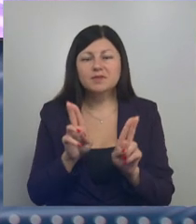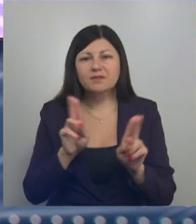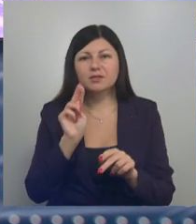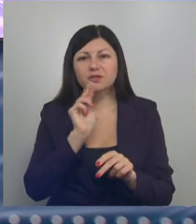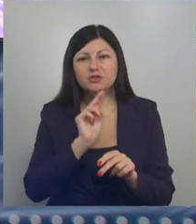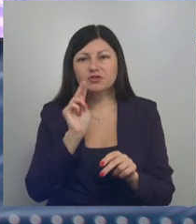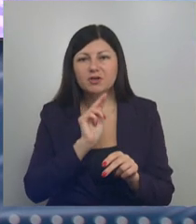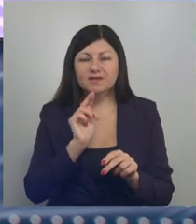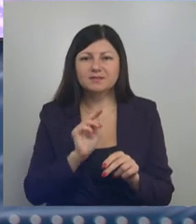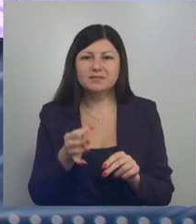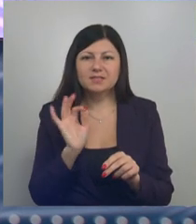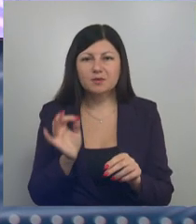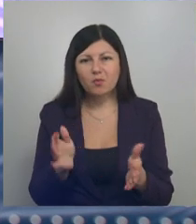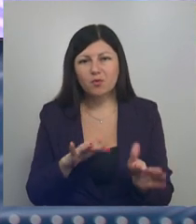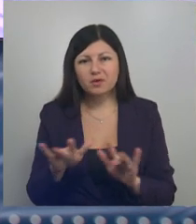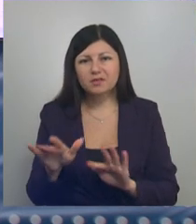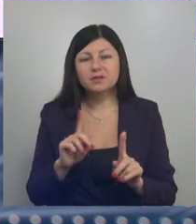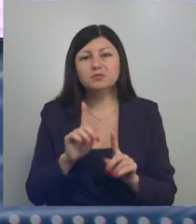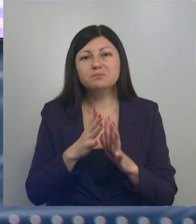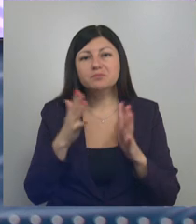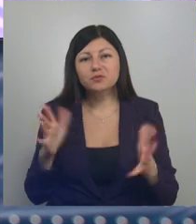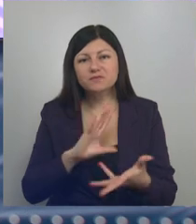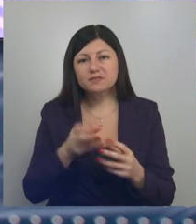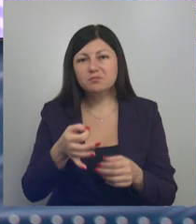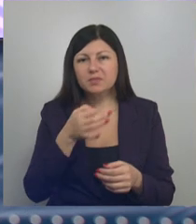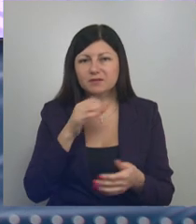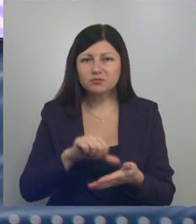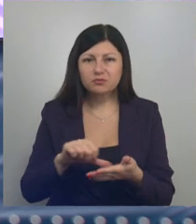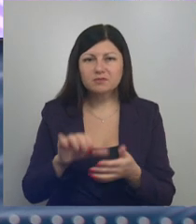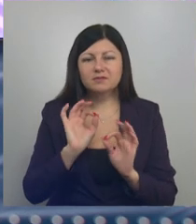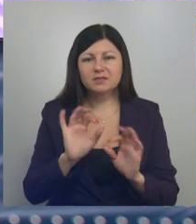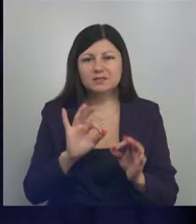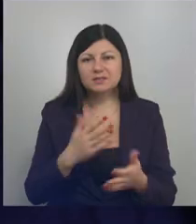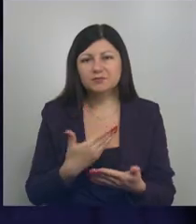Что понравилось участникам больше всего? Подробности в нашем материале.